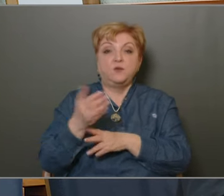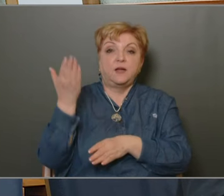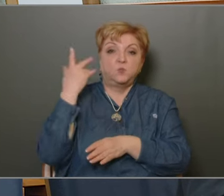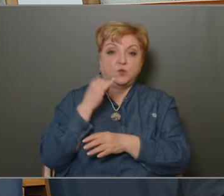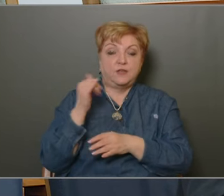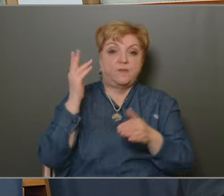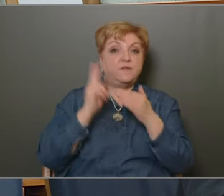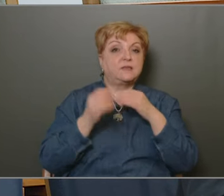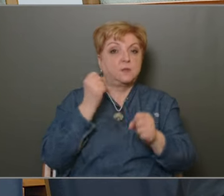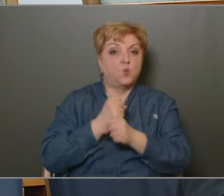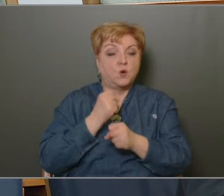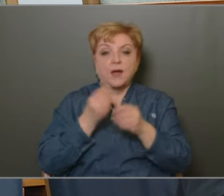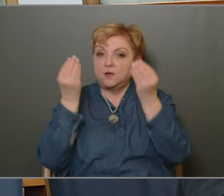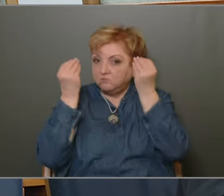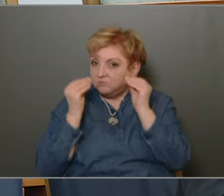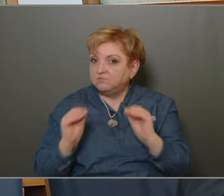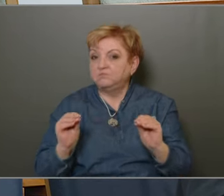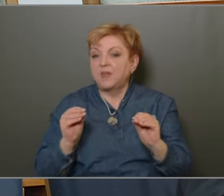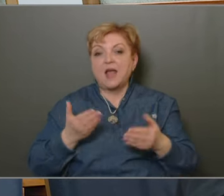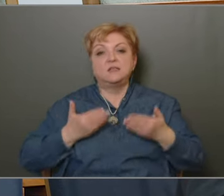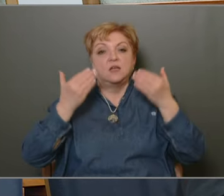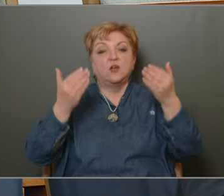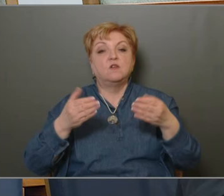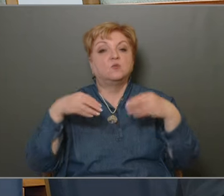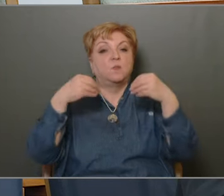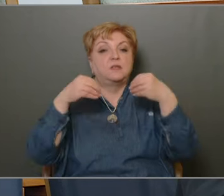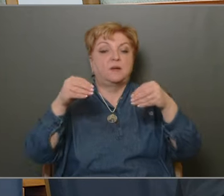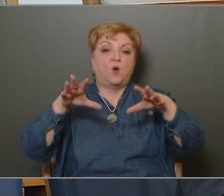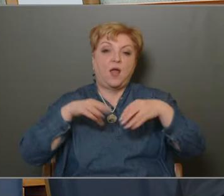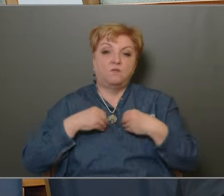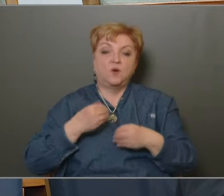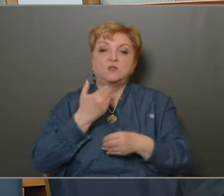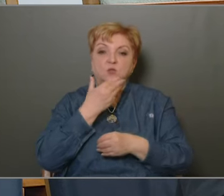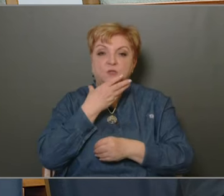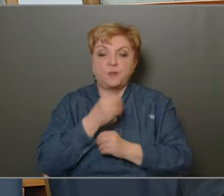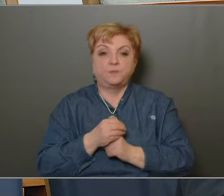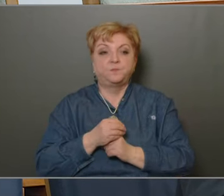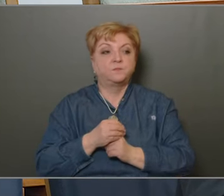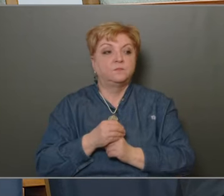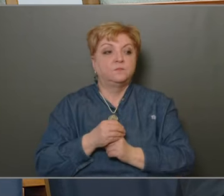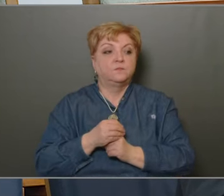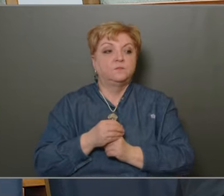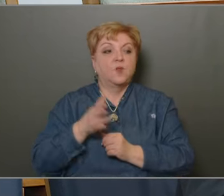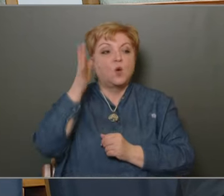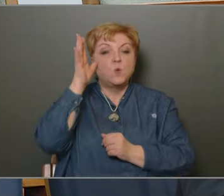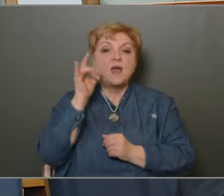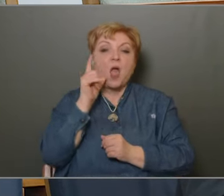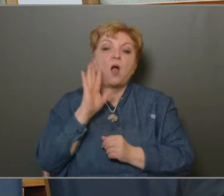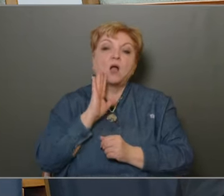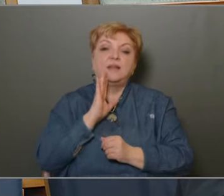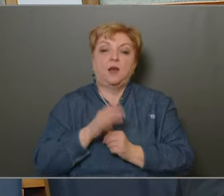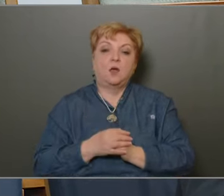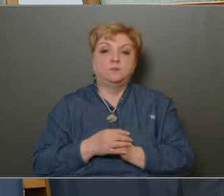végzett munkája elismerése és köszönetünkre méltó, ezért javaslom a beszámoló elfogadását. Köszönöm szépen. Kugyal Attilának adom meg a szó.